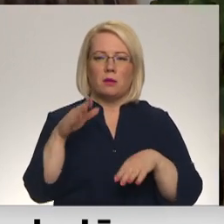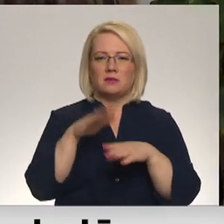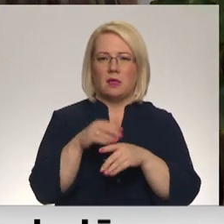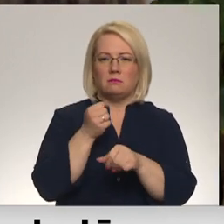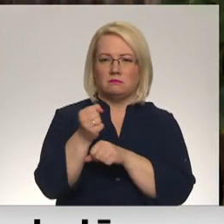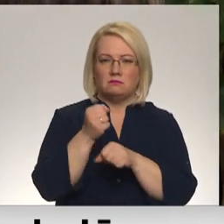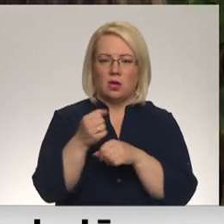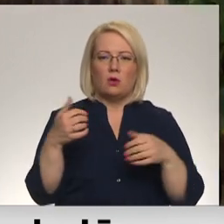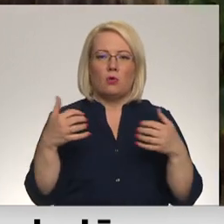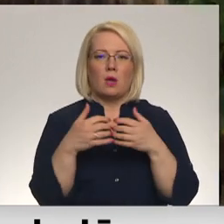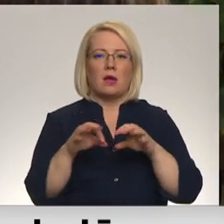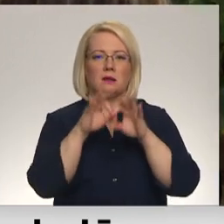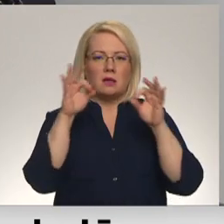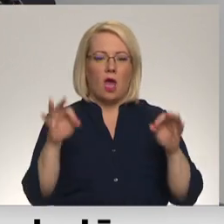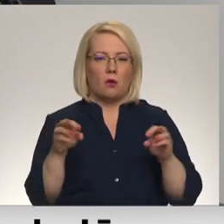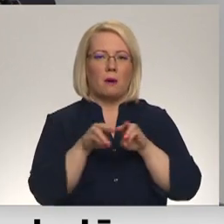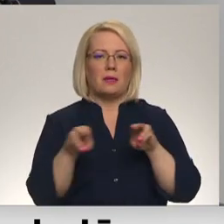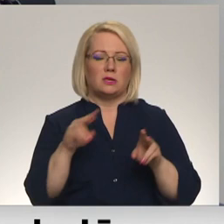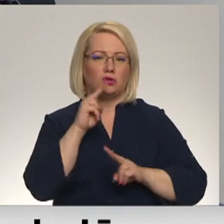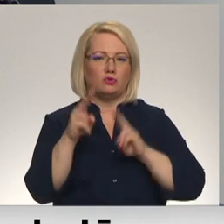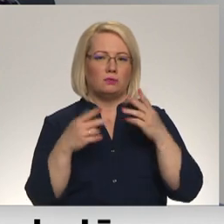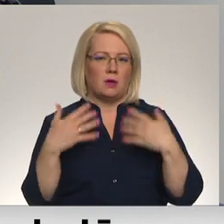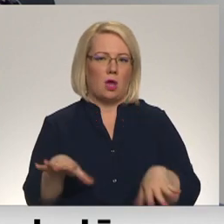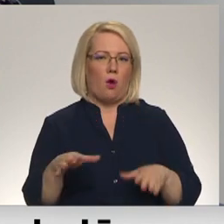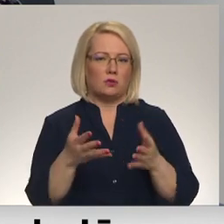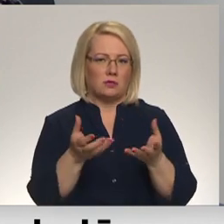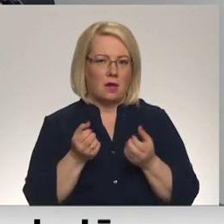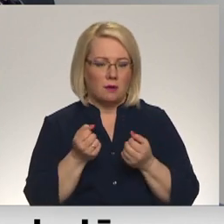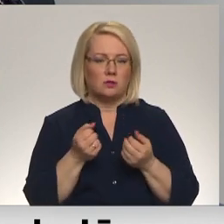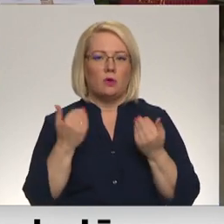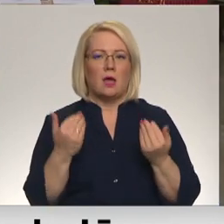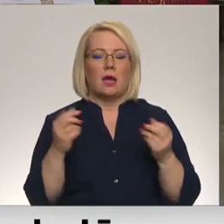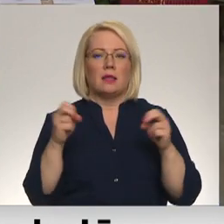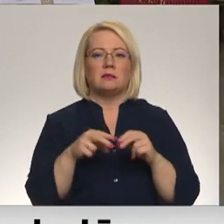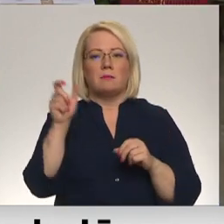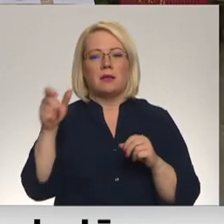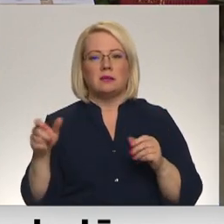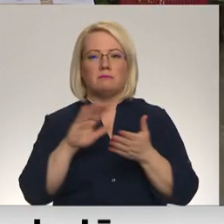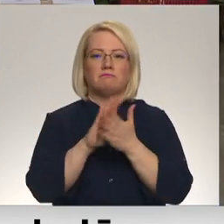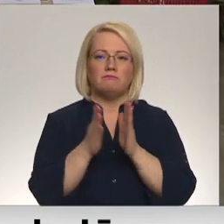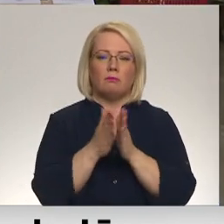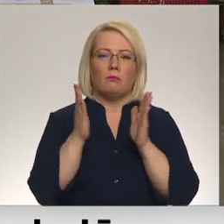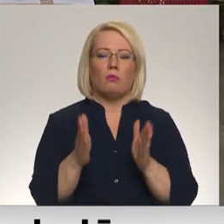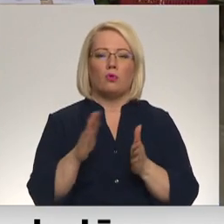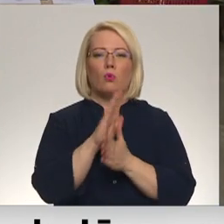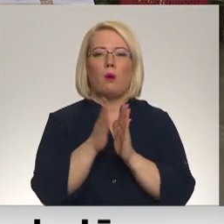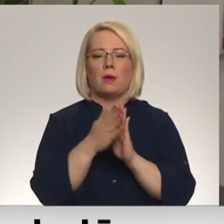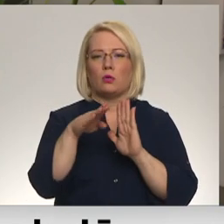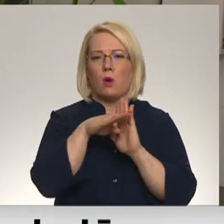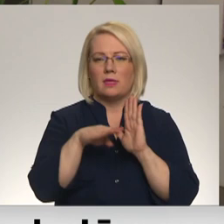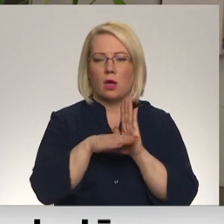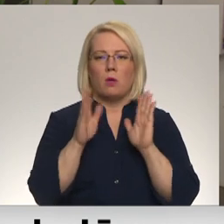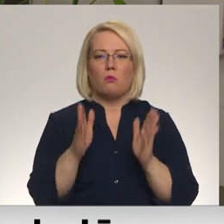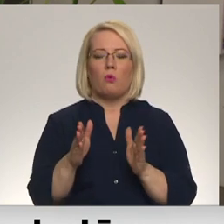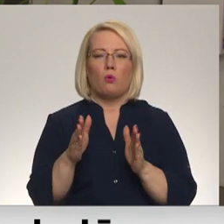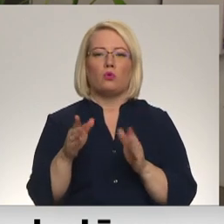kopš kara sākuma jau ir saņemti, speciālisti šodien pulcējās, lai nonāktu pie vienotiem ieteikumiem etniskā mobinga mazināšanai. Ir